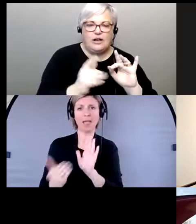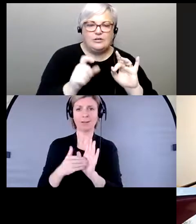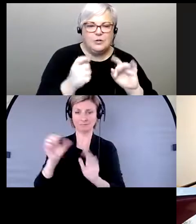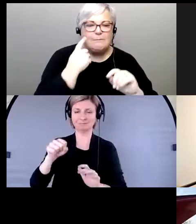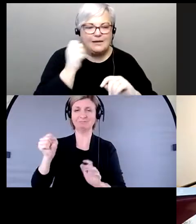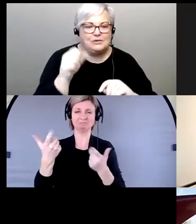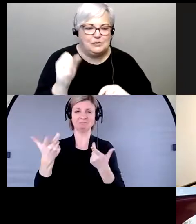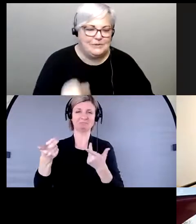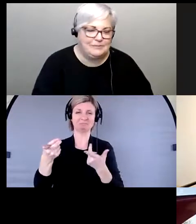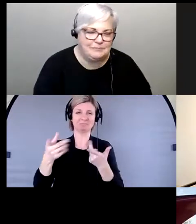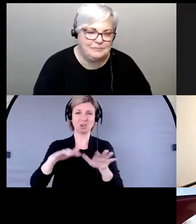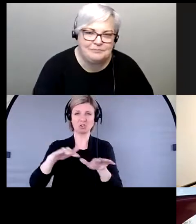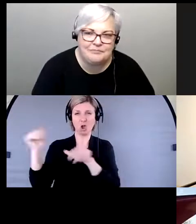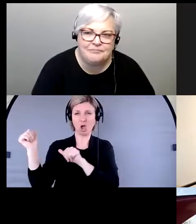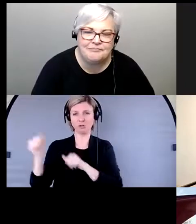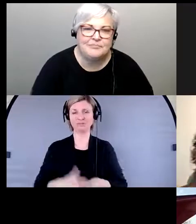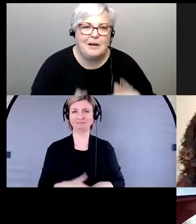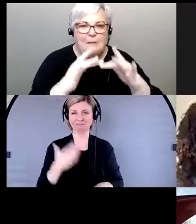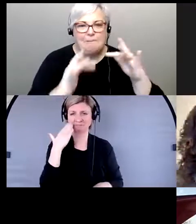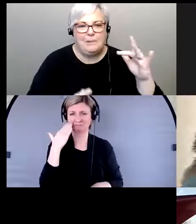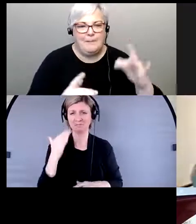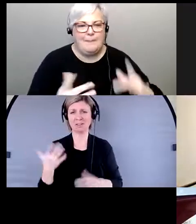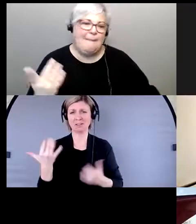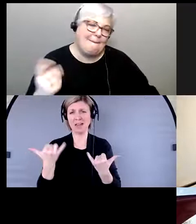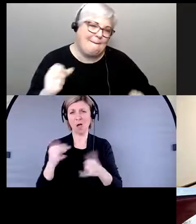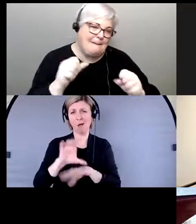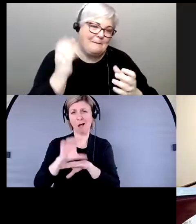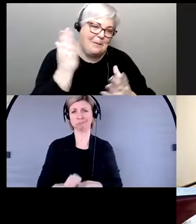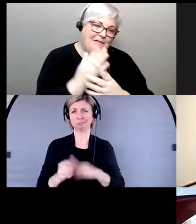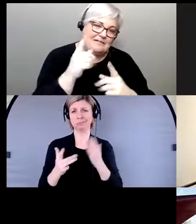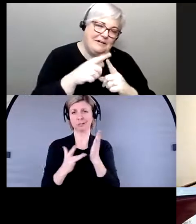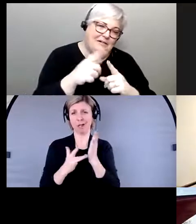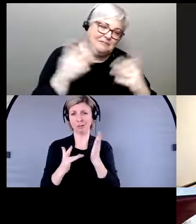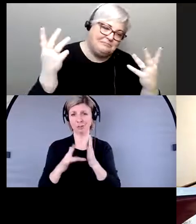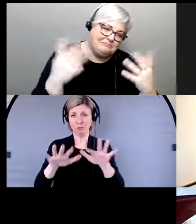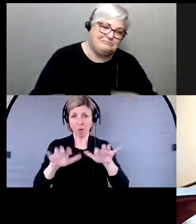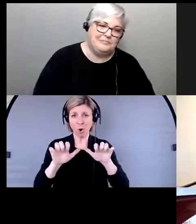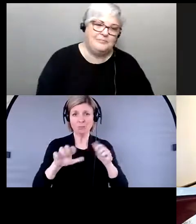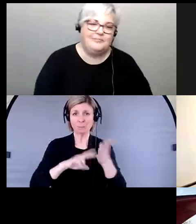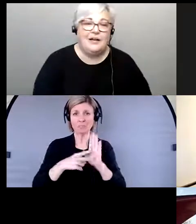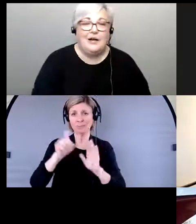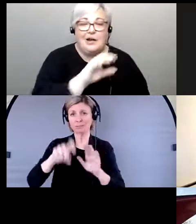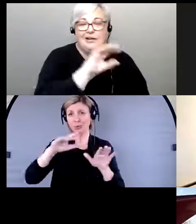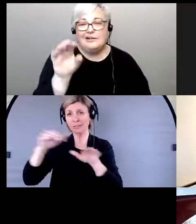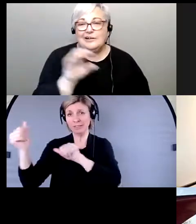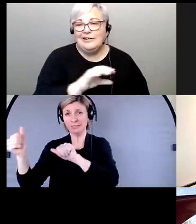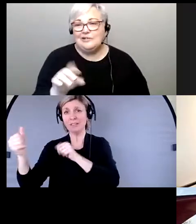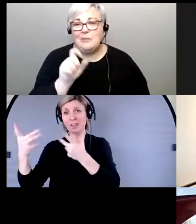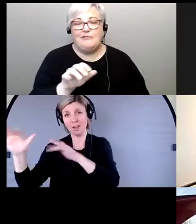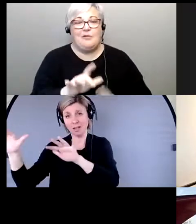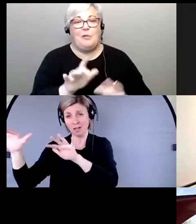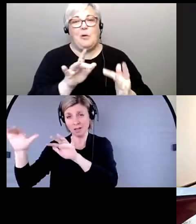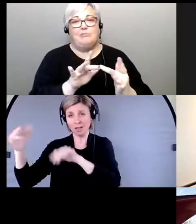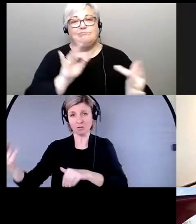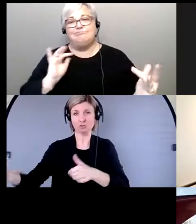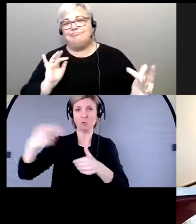oui, donc je sais que c'est quelque chose qui peut arriver. Souvent, il faut sortir de la salle Zoom et